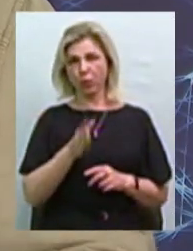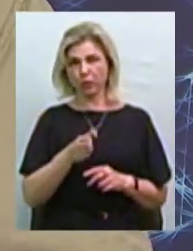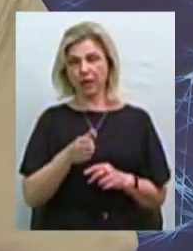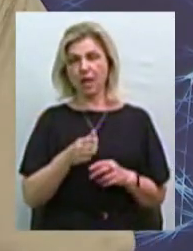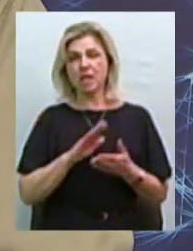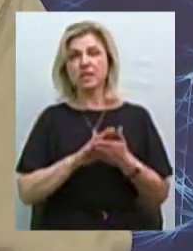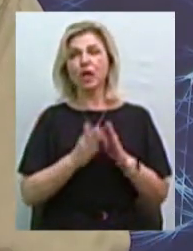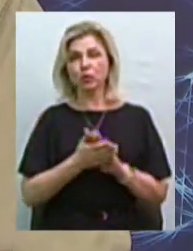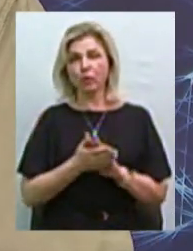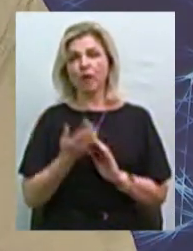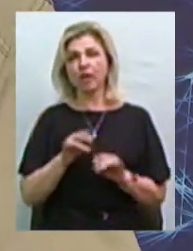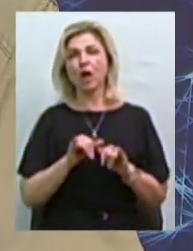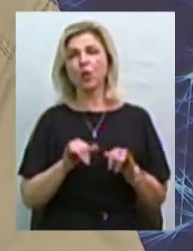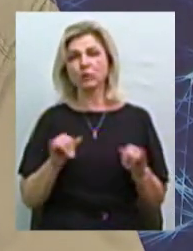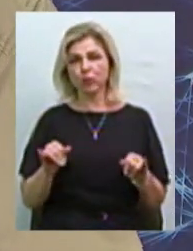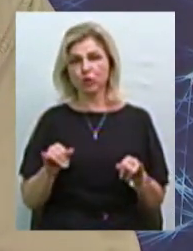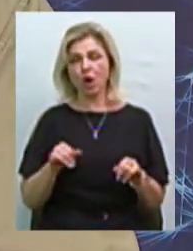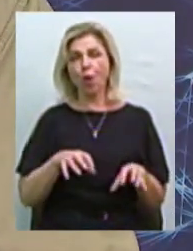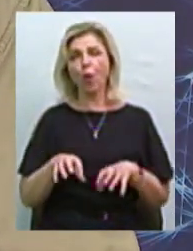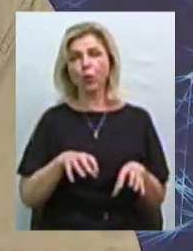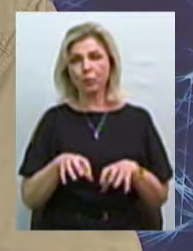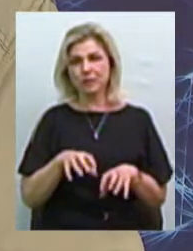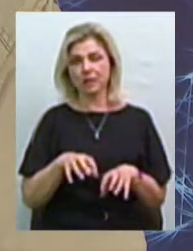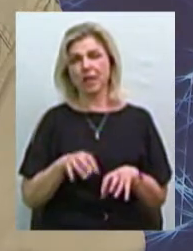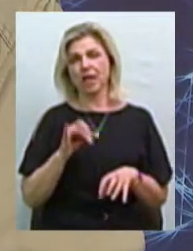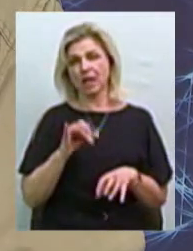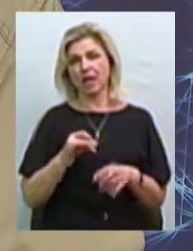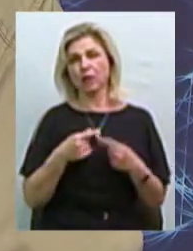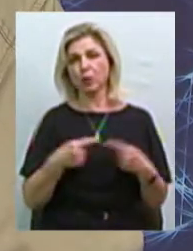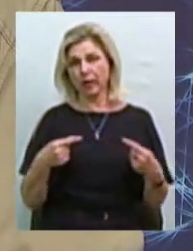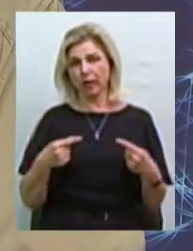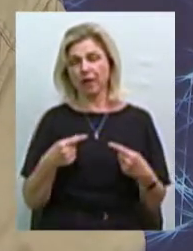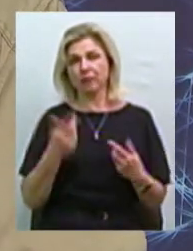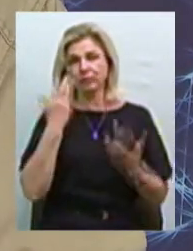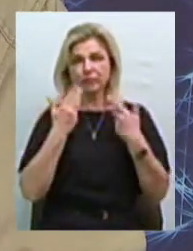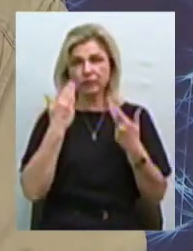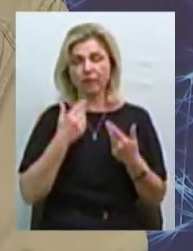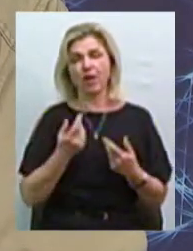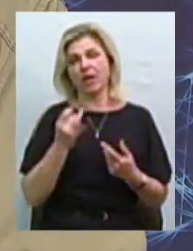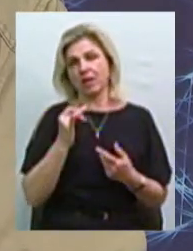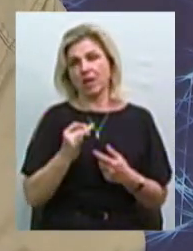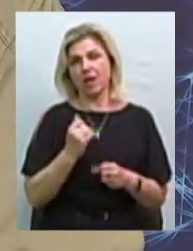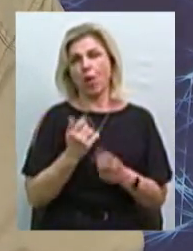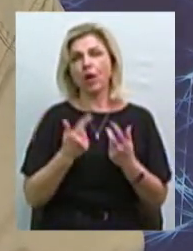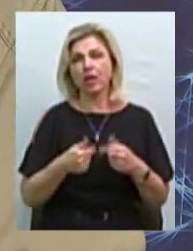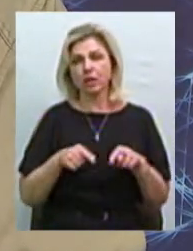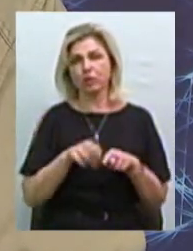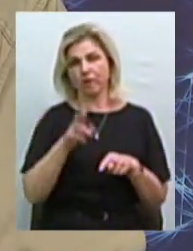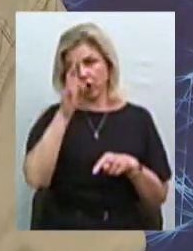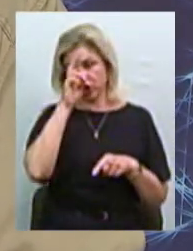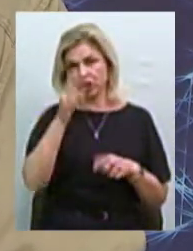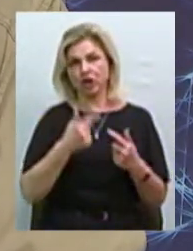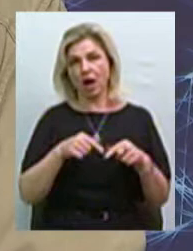розмноження корупції, зловживань та інших схем, які будуть там у організмі держави, у організмі